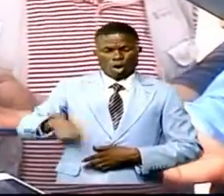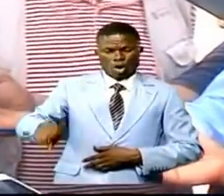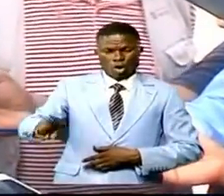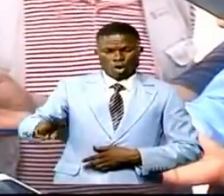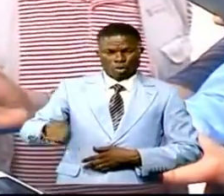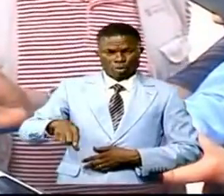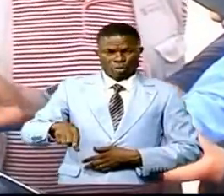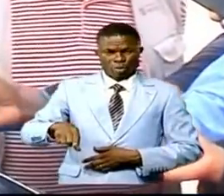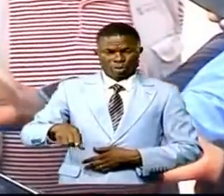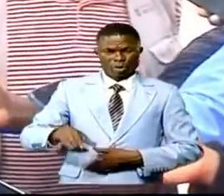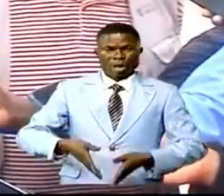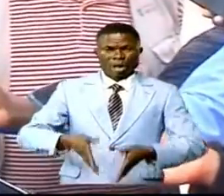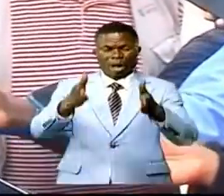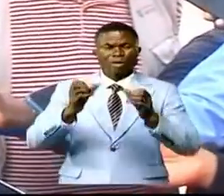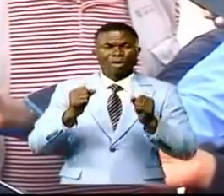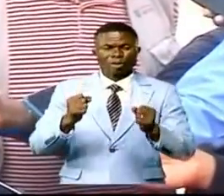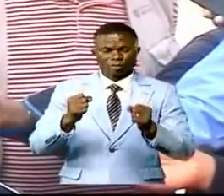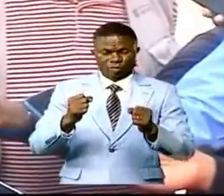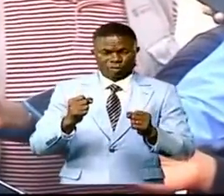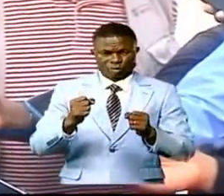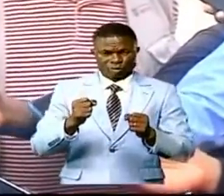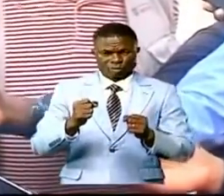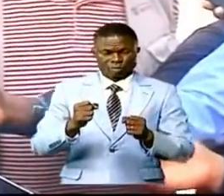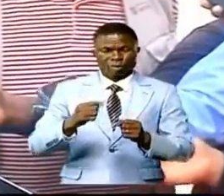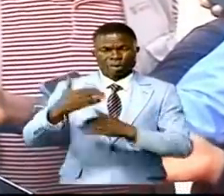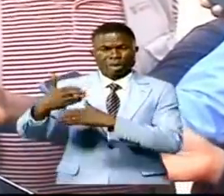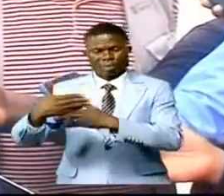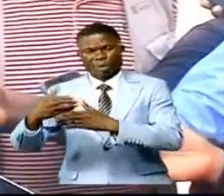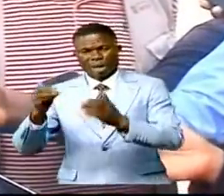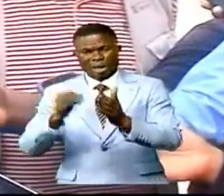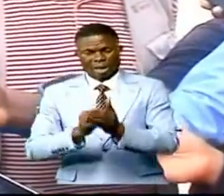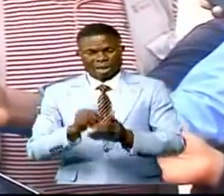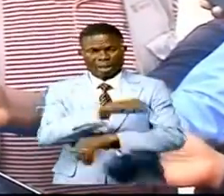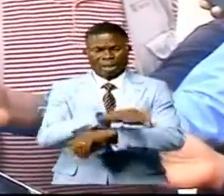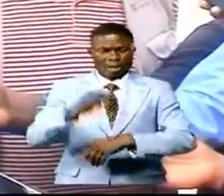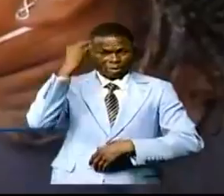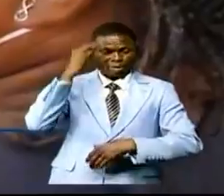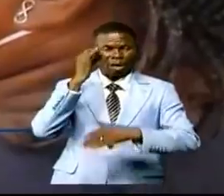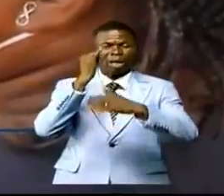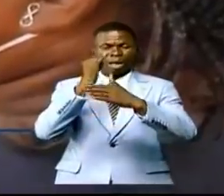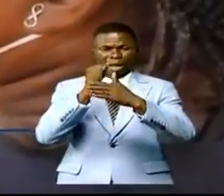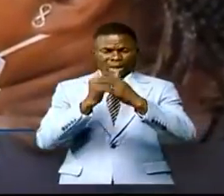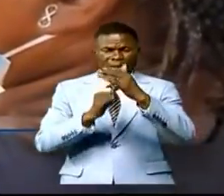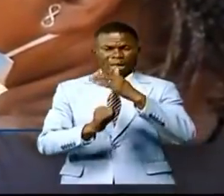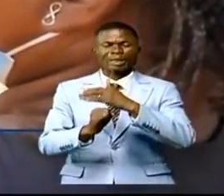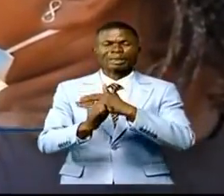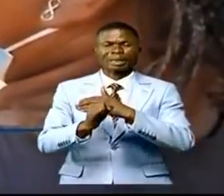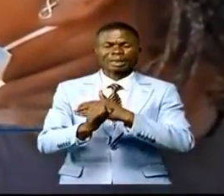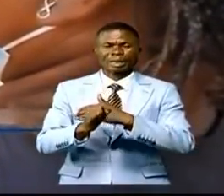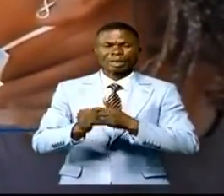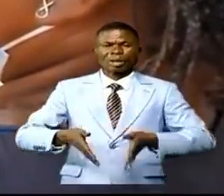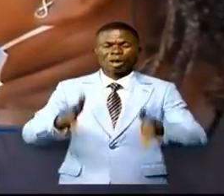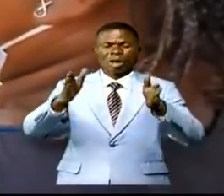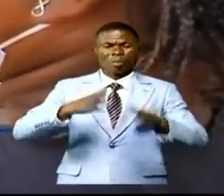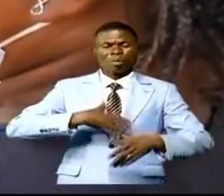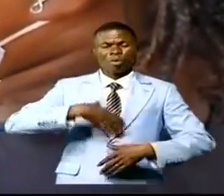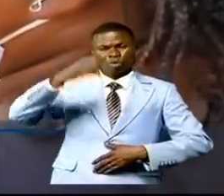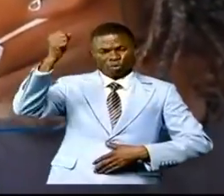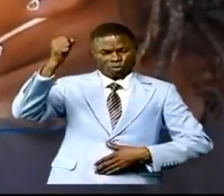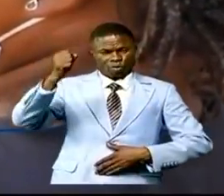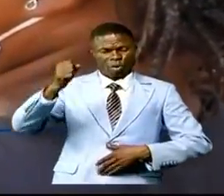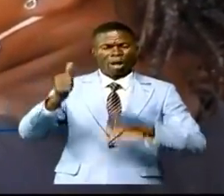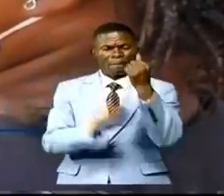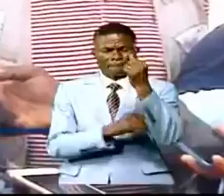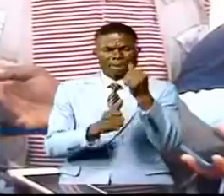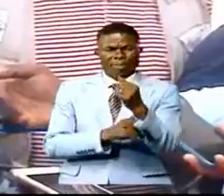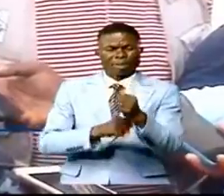des avenirs forces. On a été en face du ministère de l'Intérieur du boulevard Thionphal. Nos équipes vont vacciner